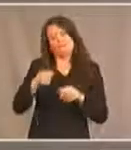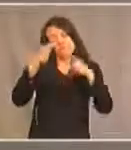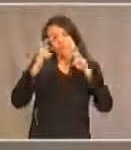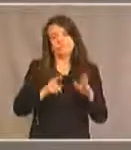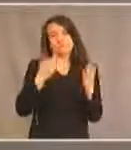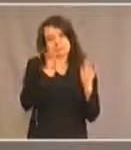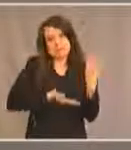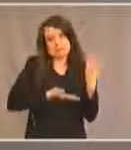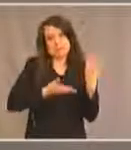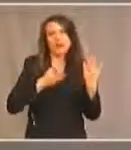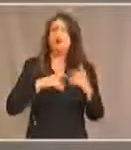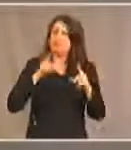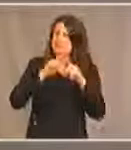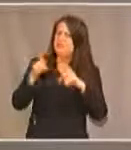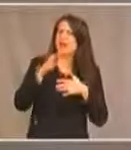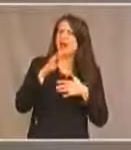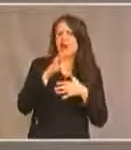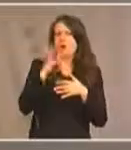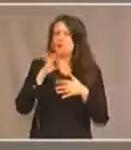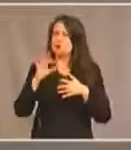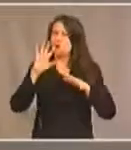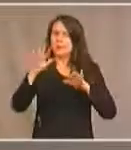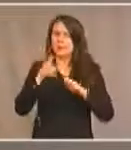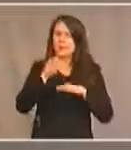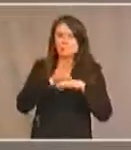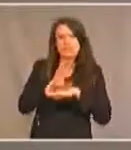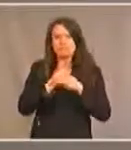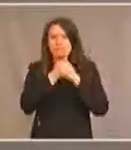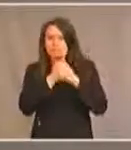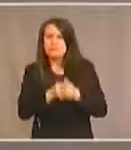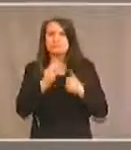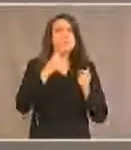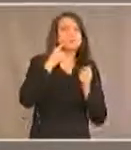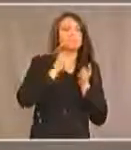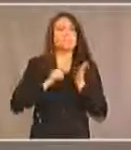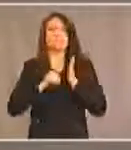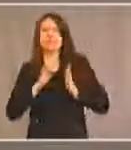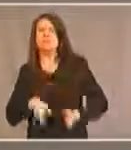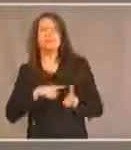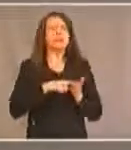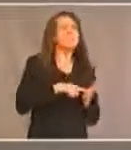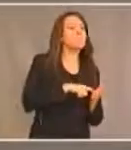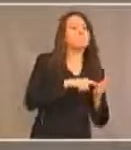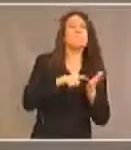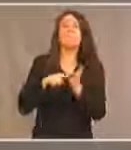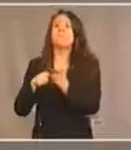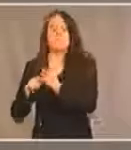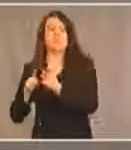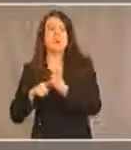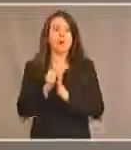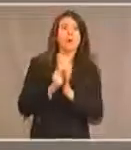Il y a différentes options pour y arriver. On peut avoir des vérificateurs qui font